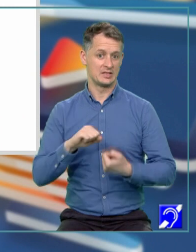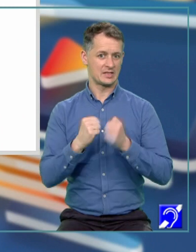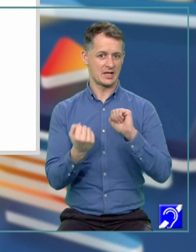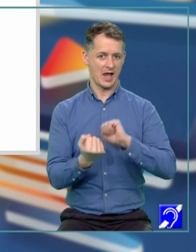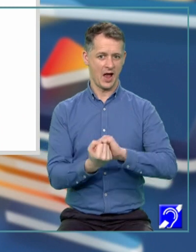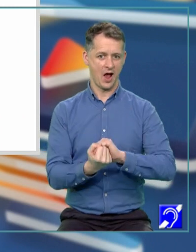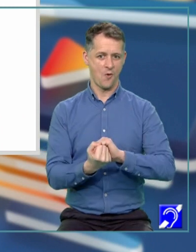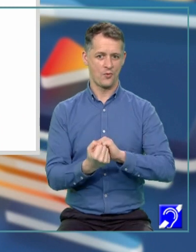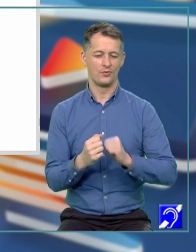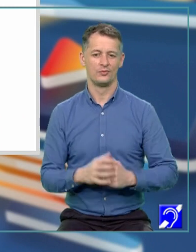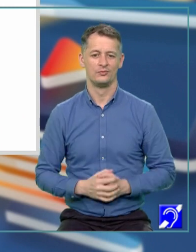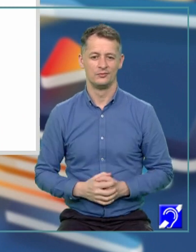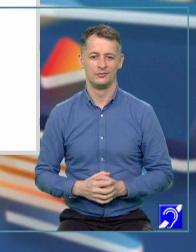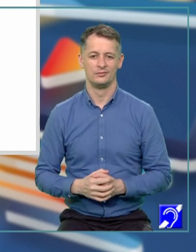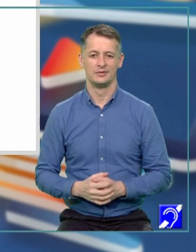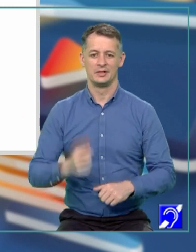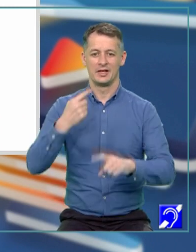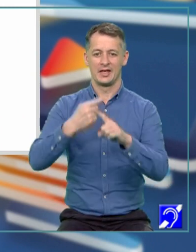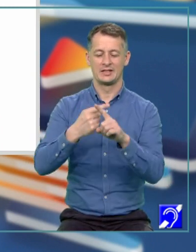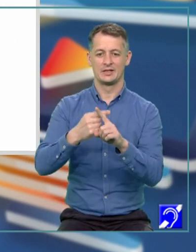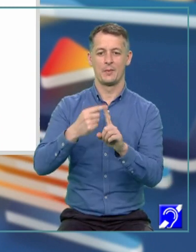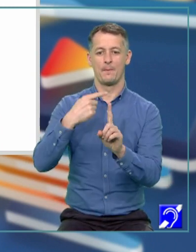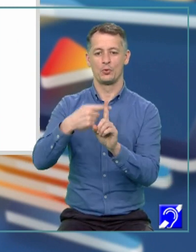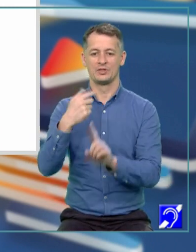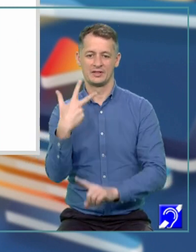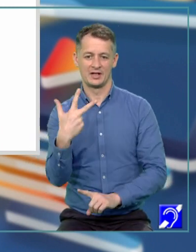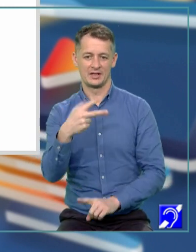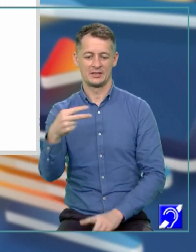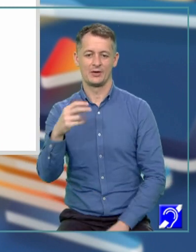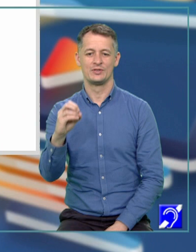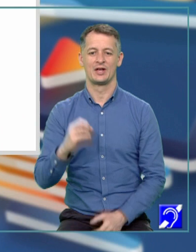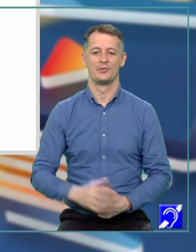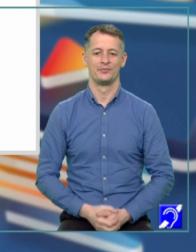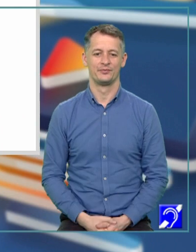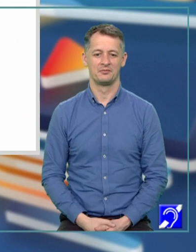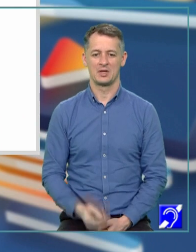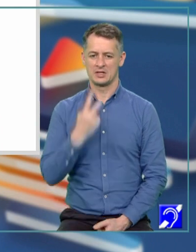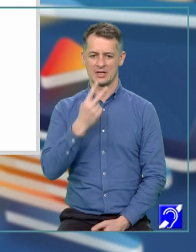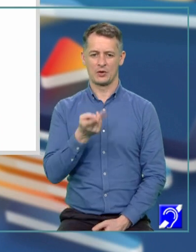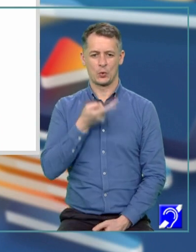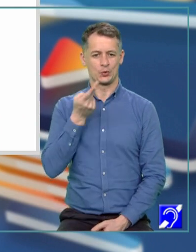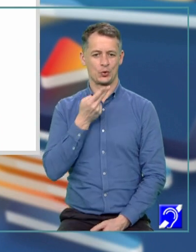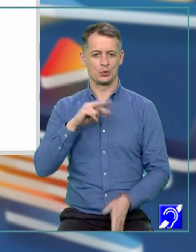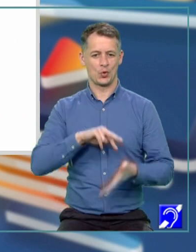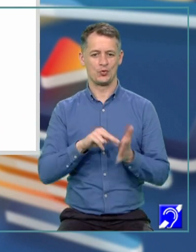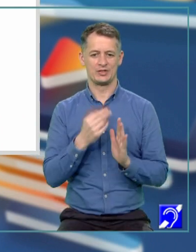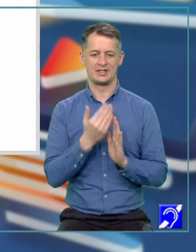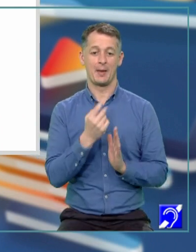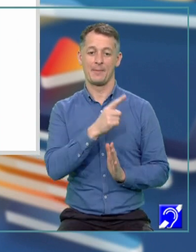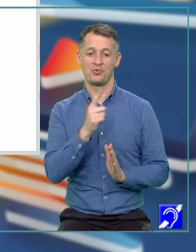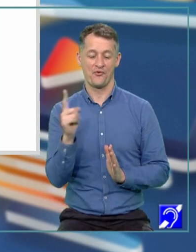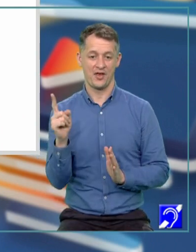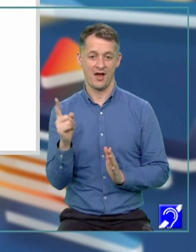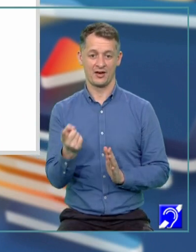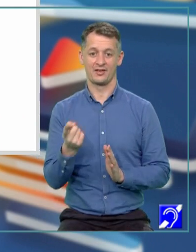x plus 3 este 0. Se văd foarte ușor soluțiile pentru fiecare din cele